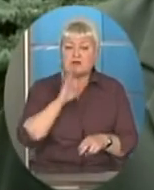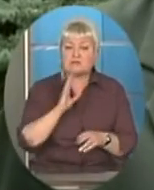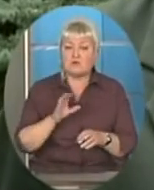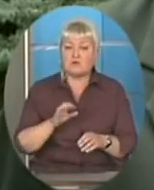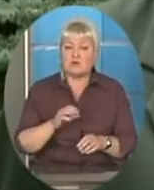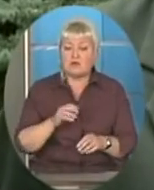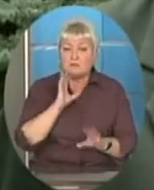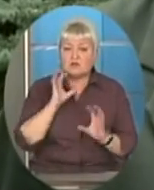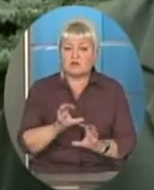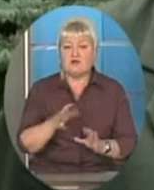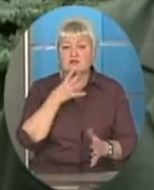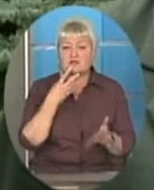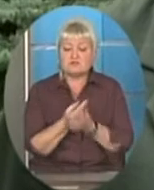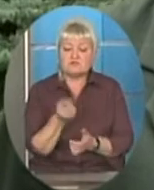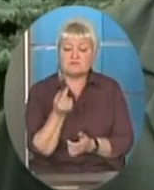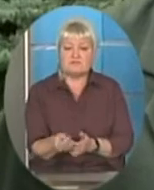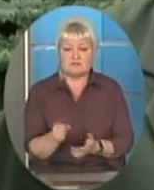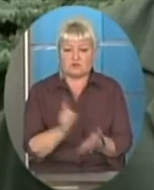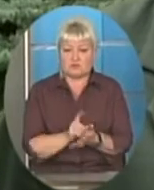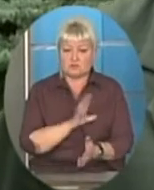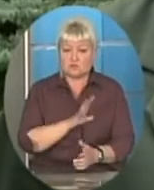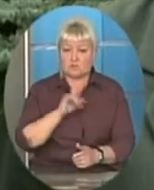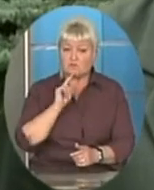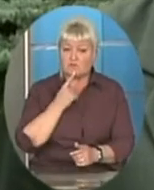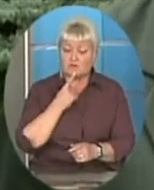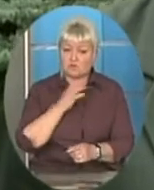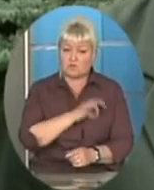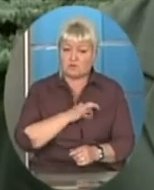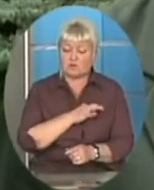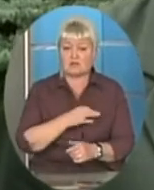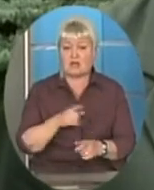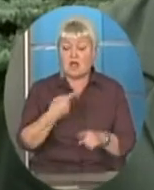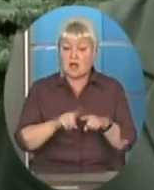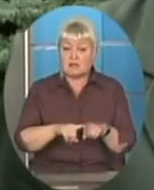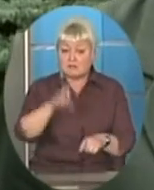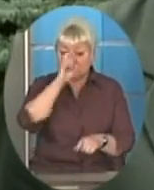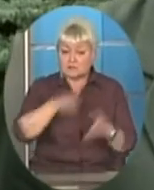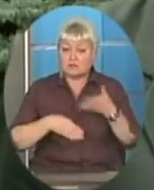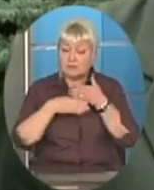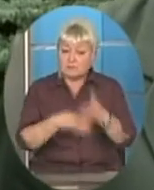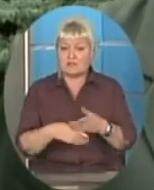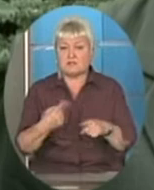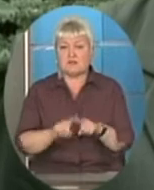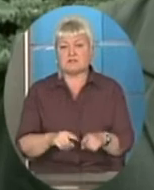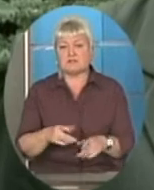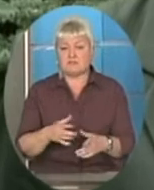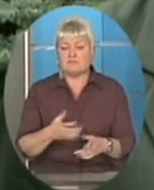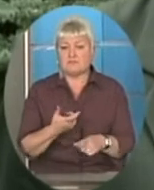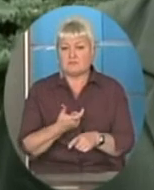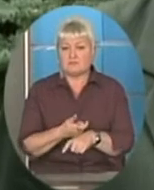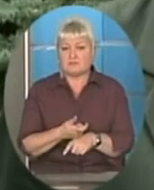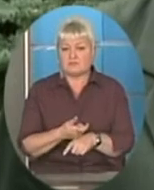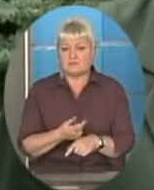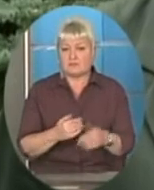мізерну пенсію її було виховати тяжко. Це державна підтримка у вигляді двох прожиткових мінімумів на кожну дитину. Це є досить таке